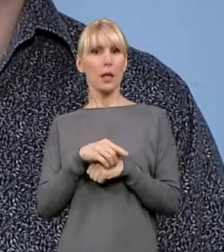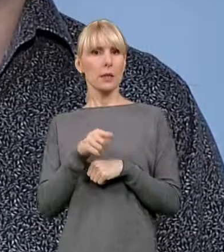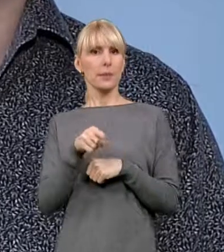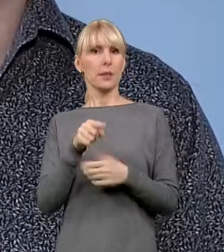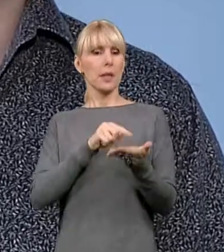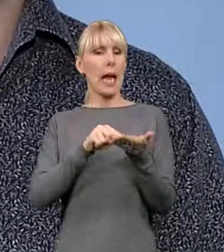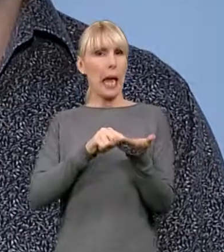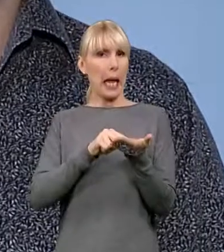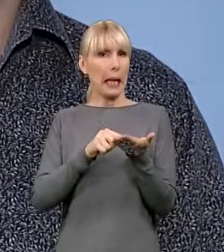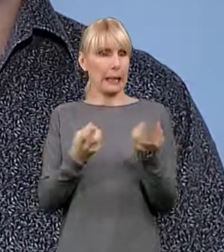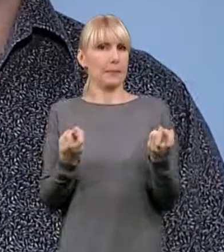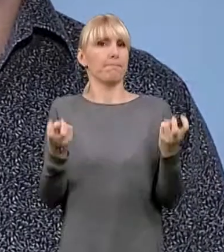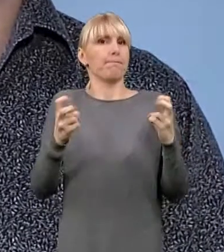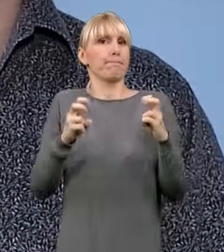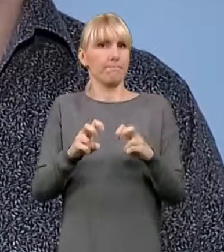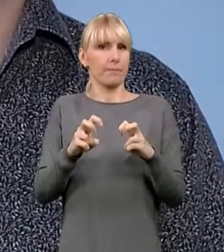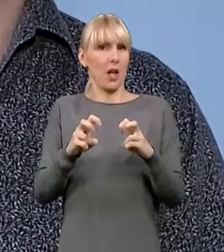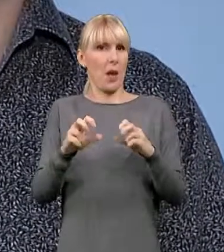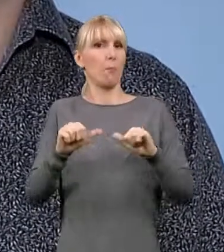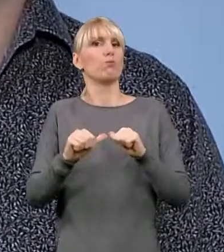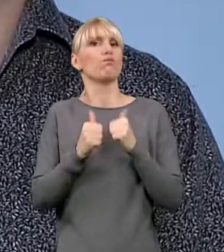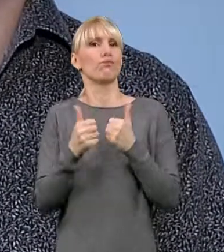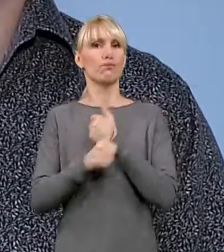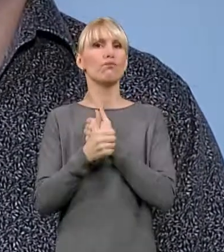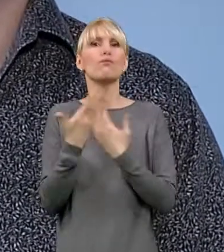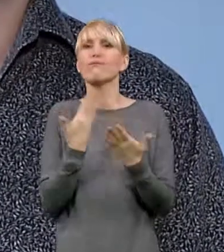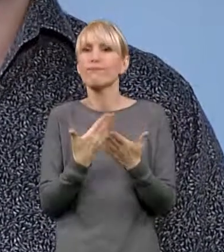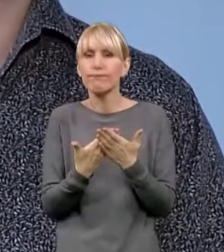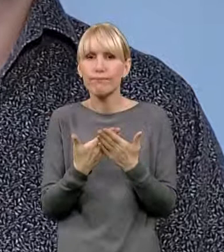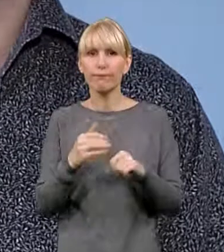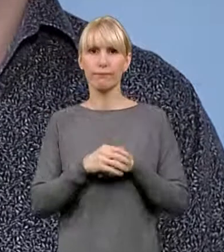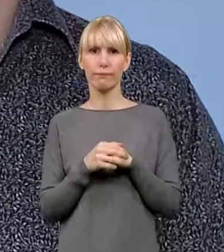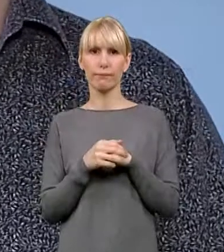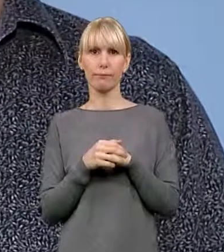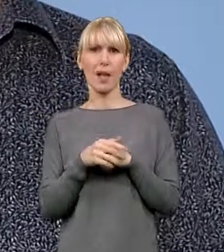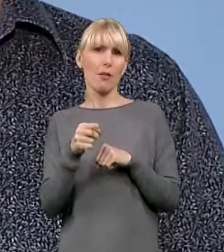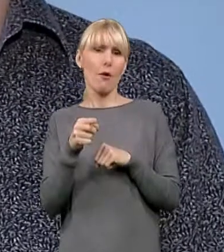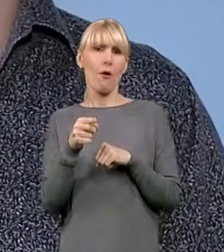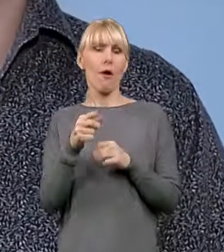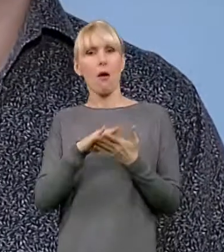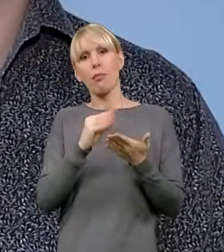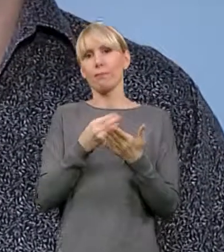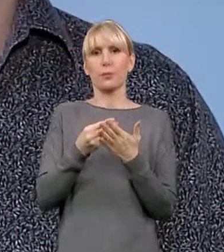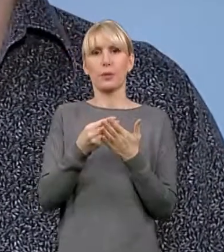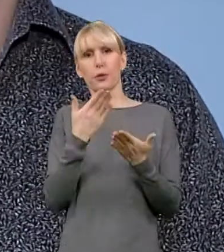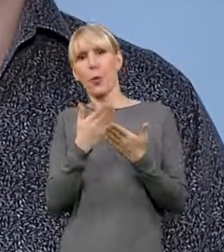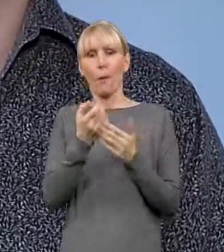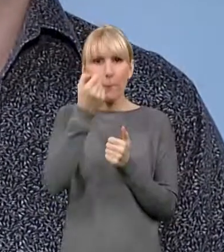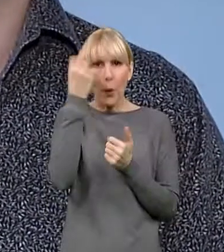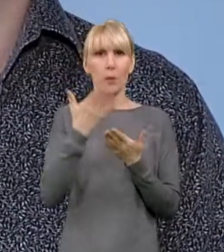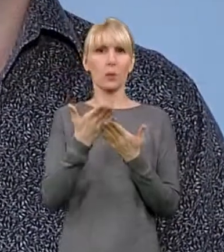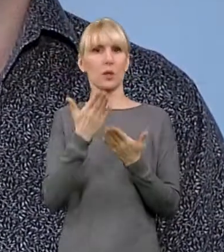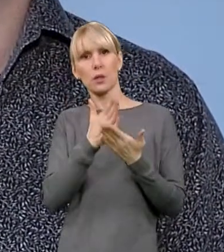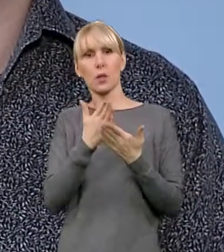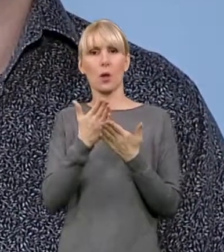nie wystarczy taka, powiedzmy, klasyczna kompetencja firm farmaceutycznych, czyli jakaś synteza molekuł,